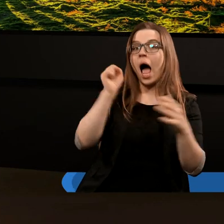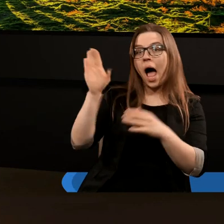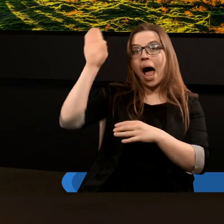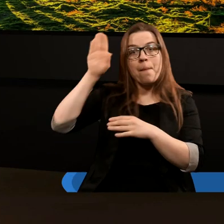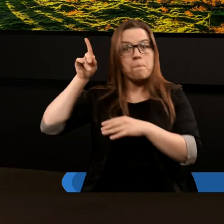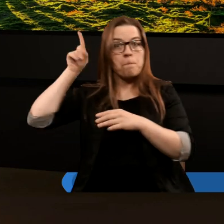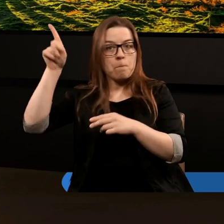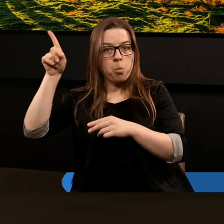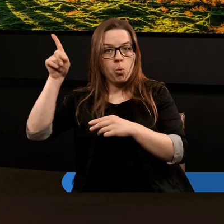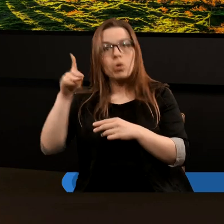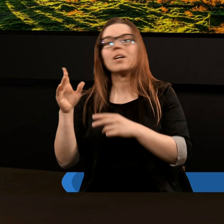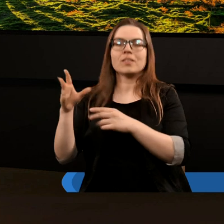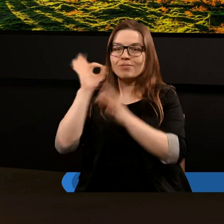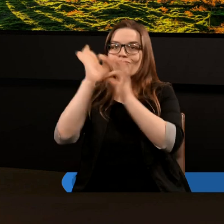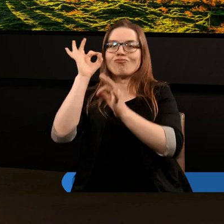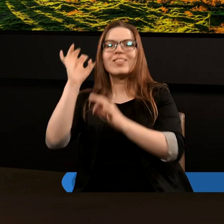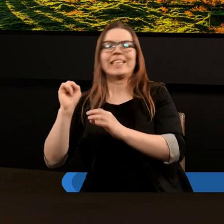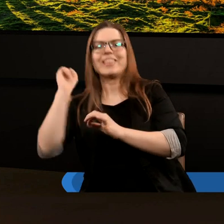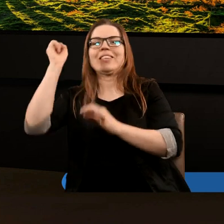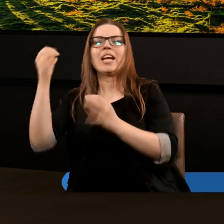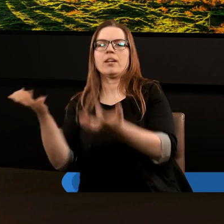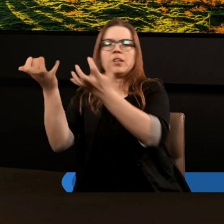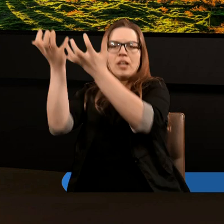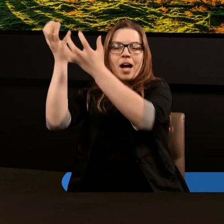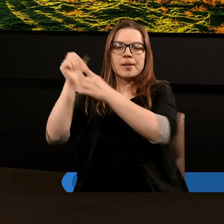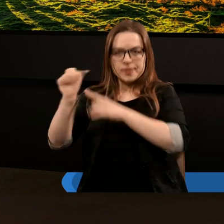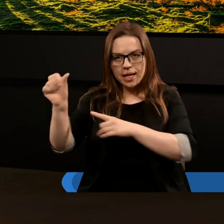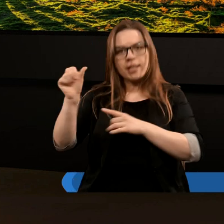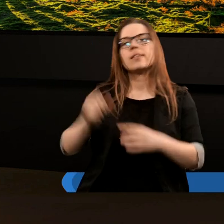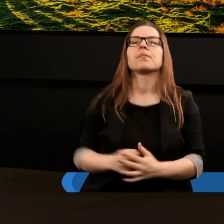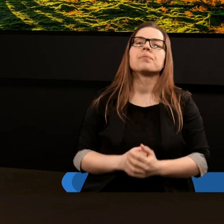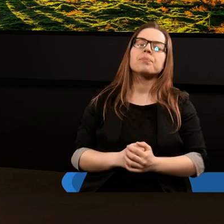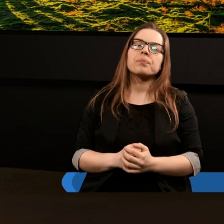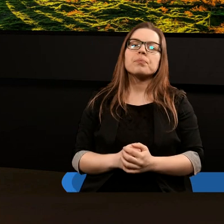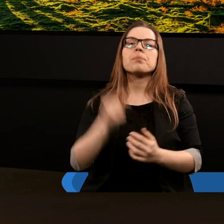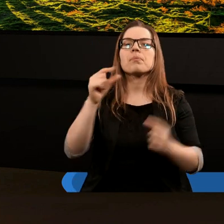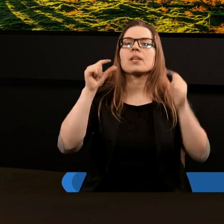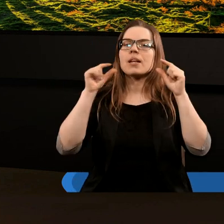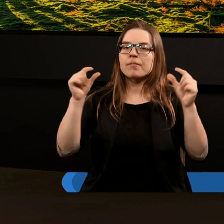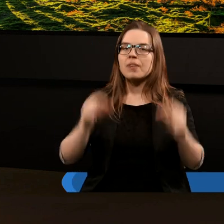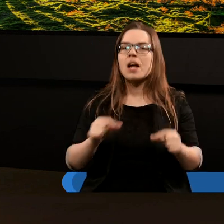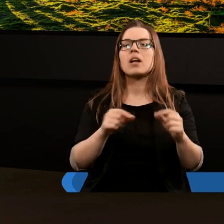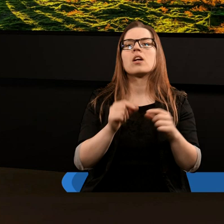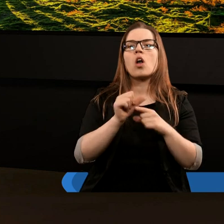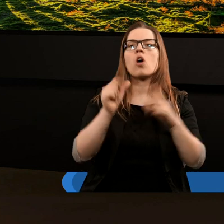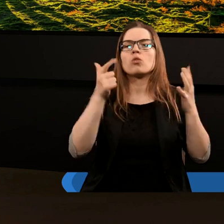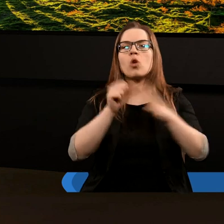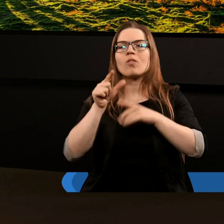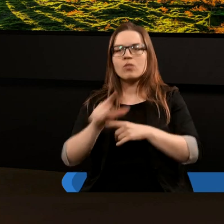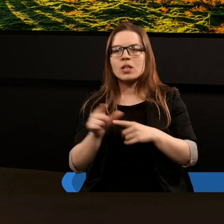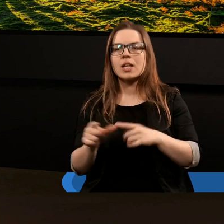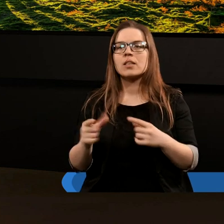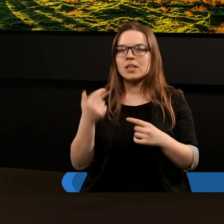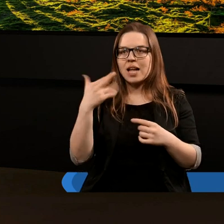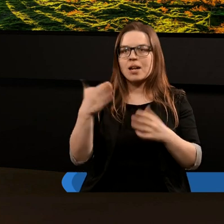dobrymi wydarzeniami z tego fragmentu, jest zwycięzcą. Więc przejdźmy do kolejnego fragmentu. Przeczytamy wersety od siódmego po dwunasty.